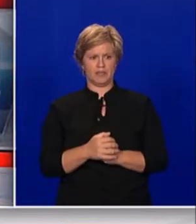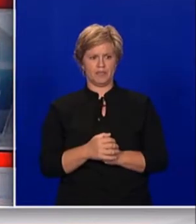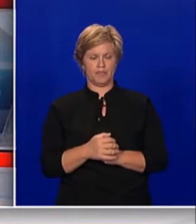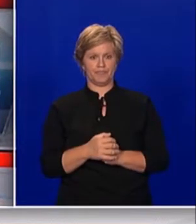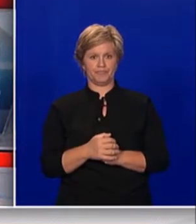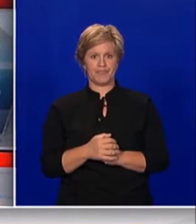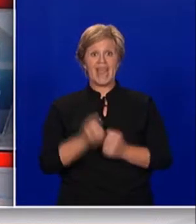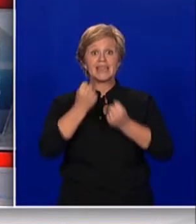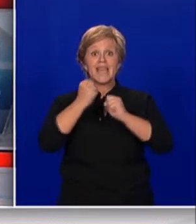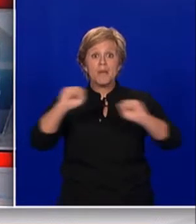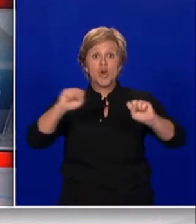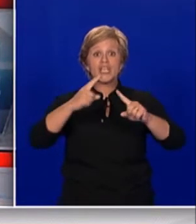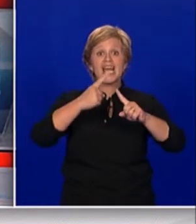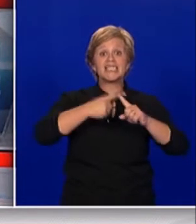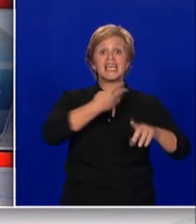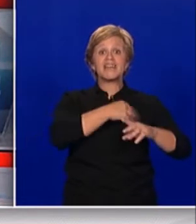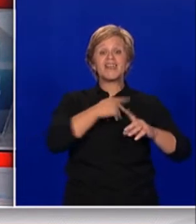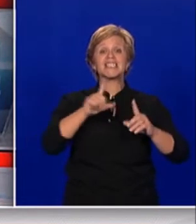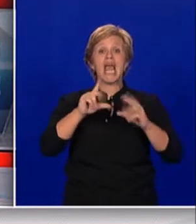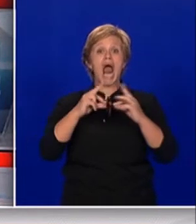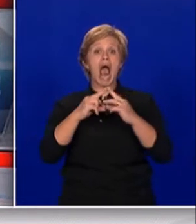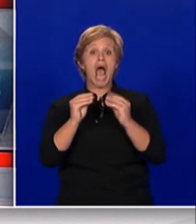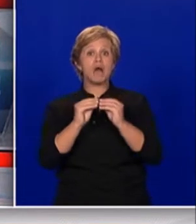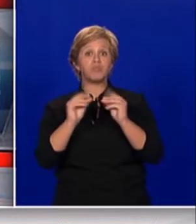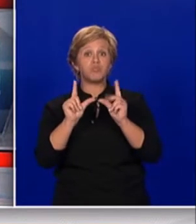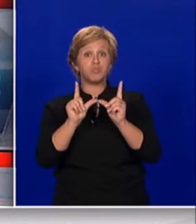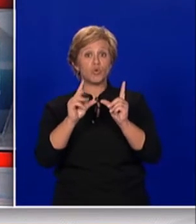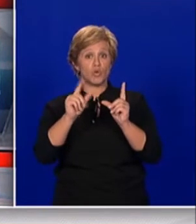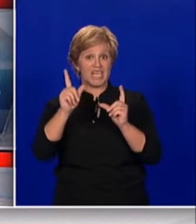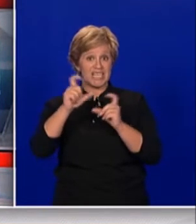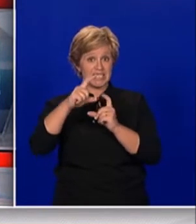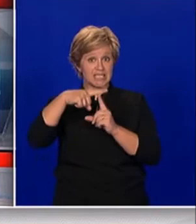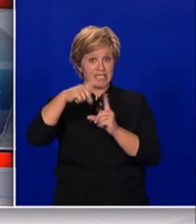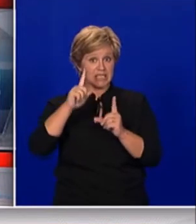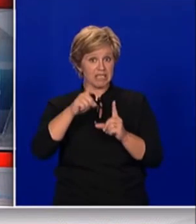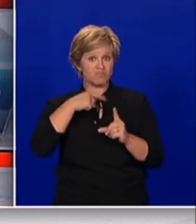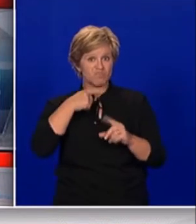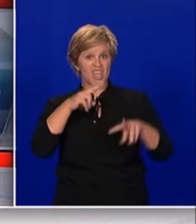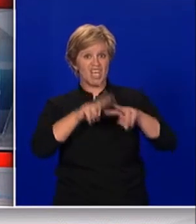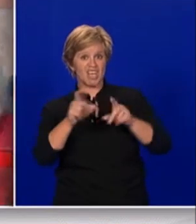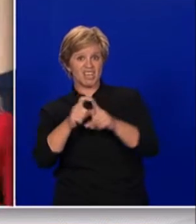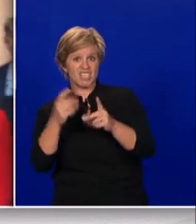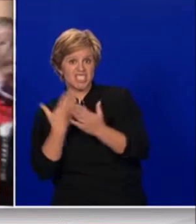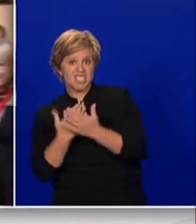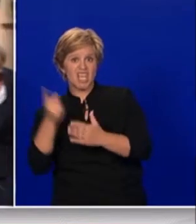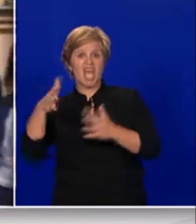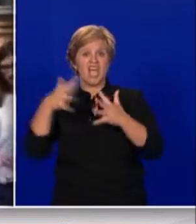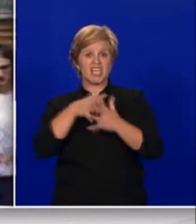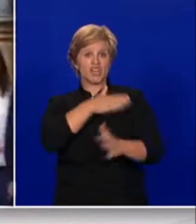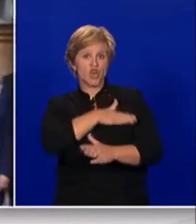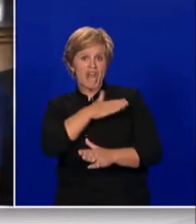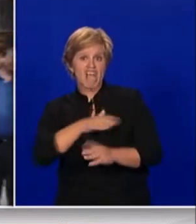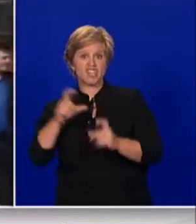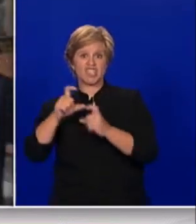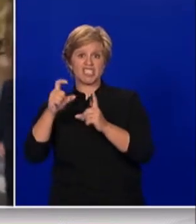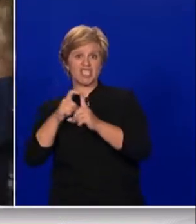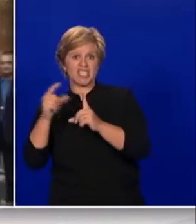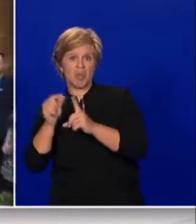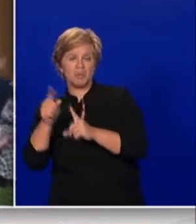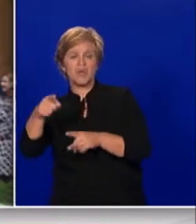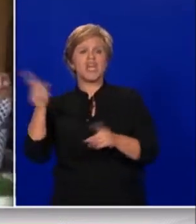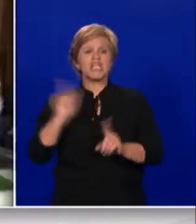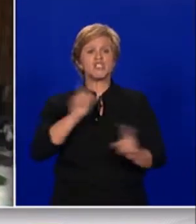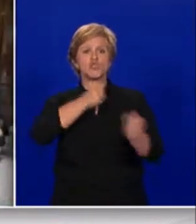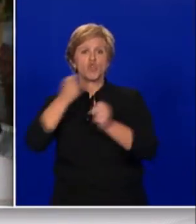Demokrati i hrvatski laboristi prozvali su HDZ, gradonačelnika Milana Bandića i SDP, da su nedonošenjem zakona o